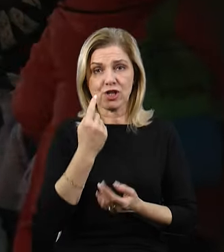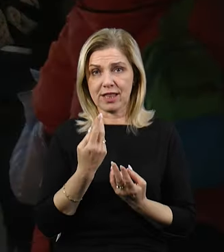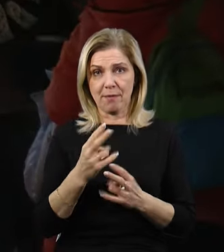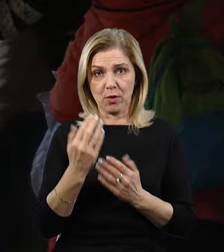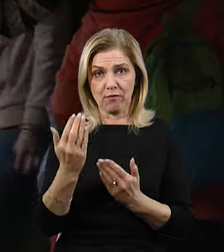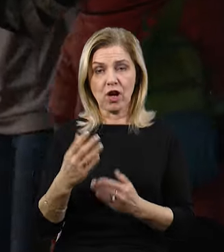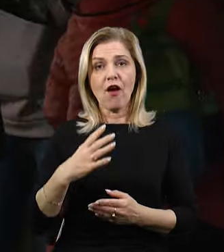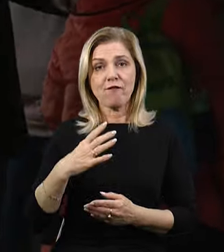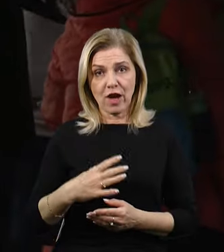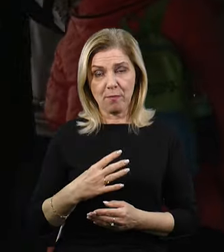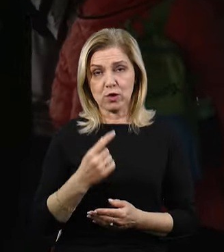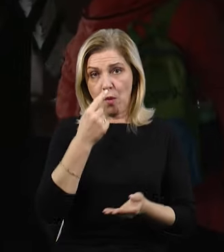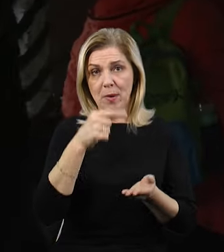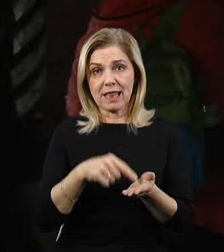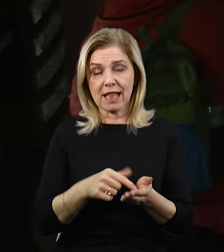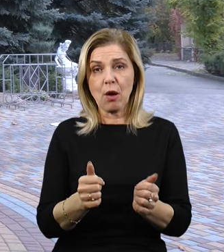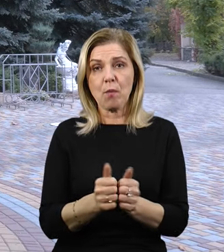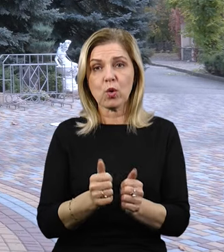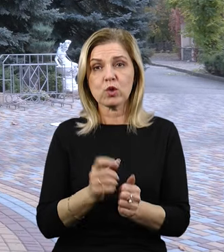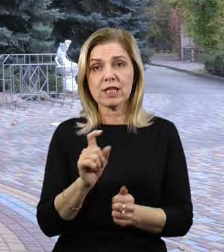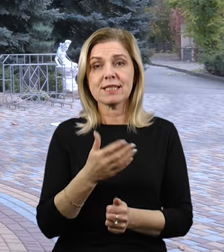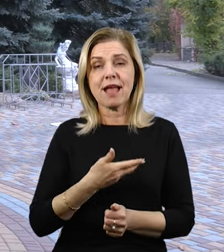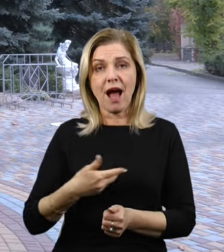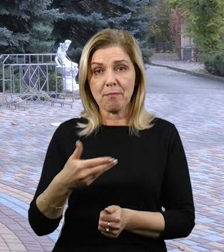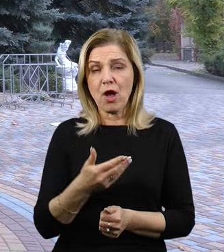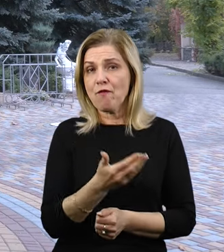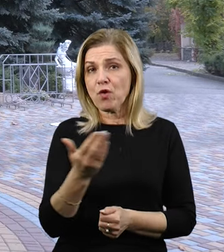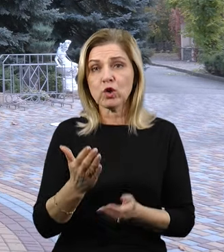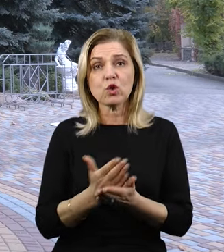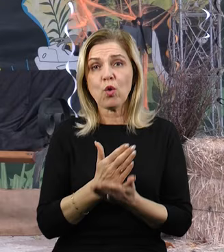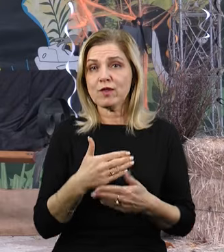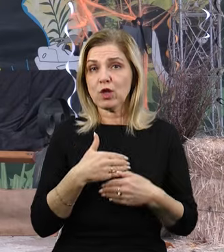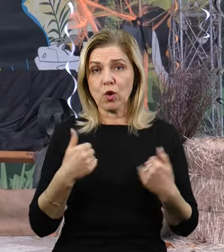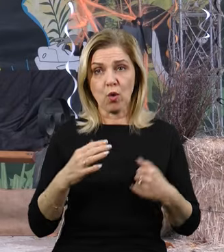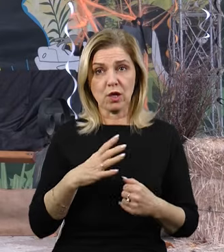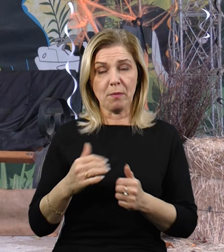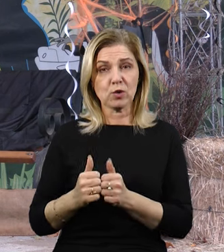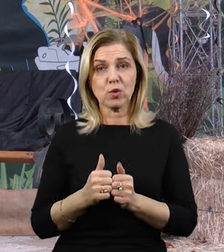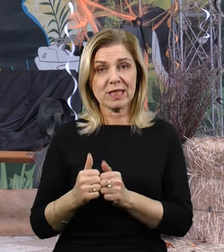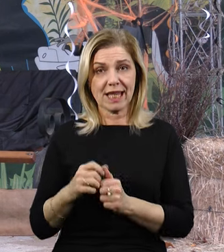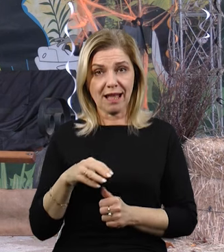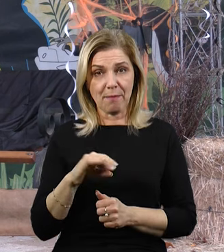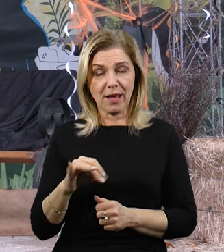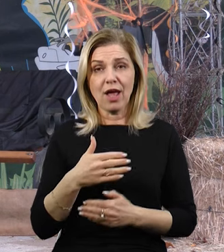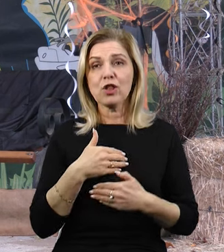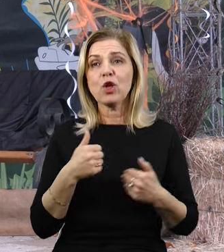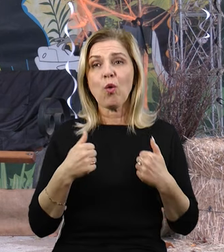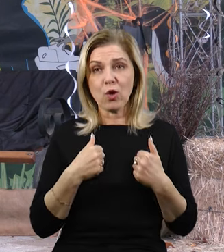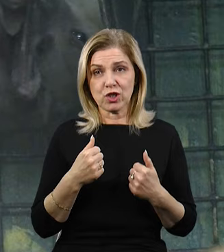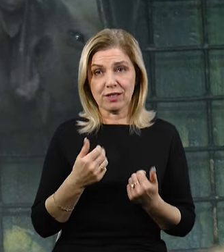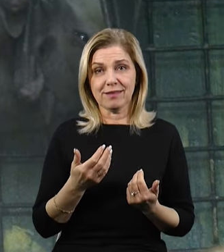вимушено опинилися поруч з нами. Вони зовсім не хочуть бути нам сусідами, вони зовсім не прагнуть напитися нашої крові.